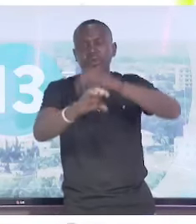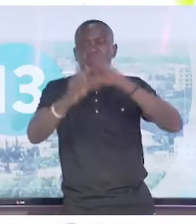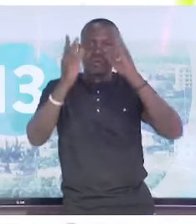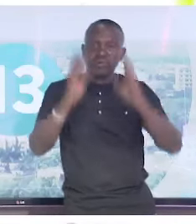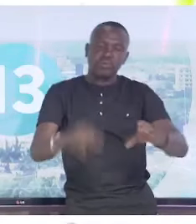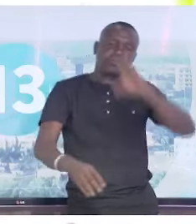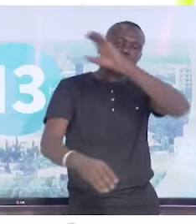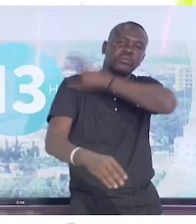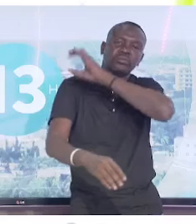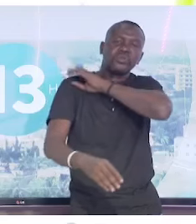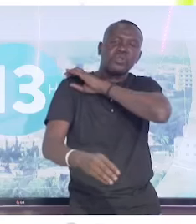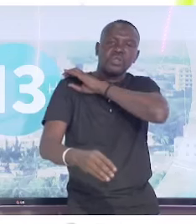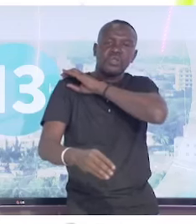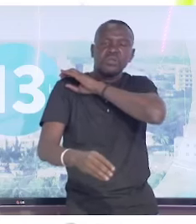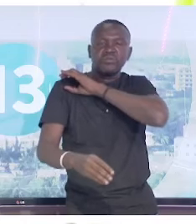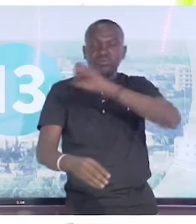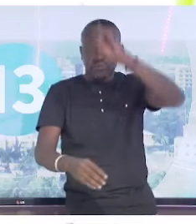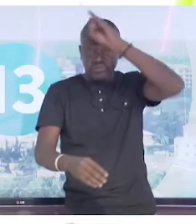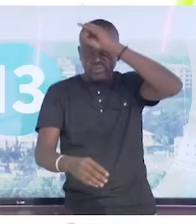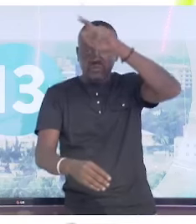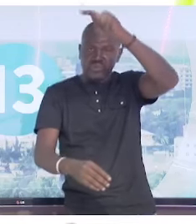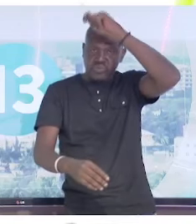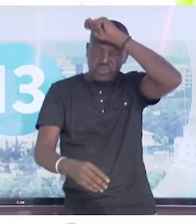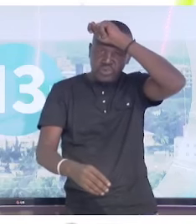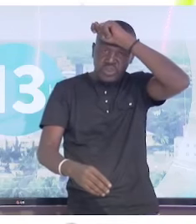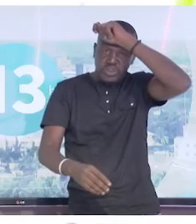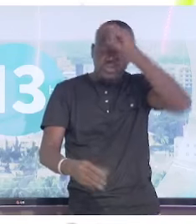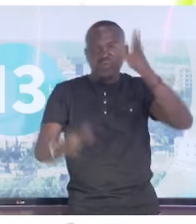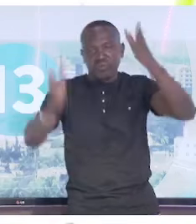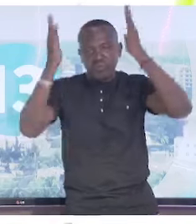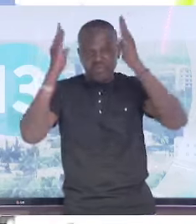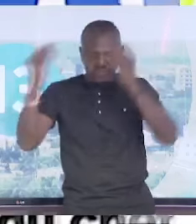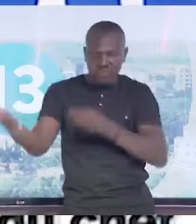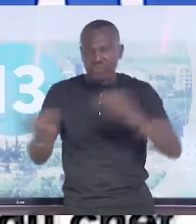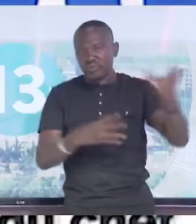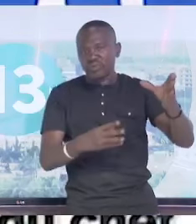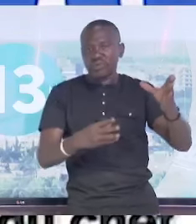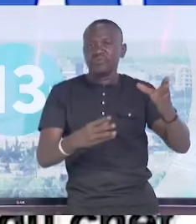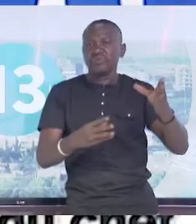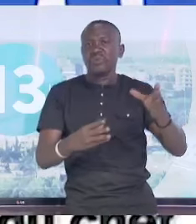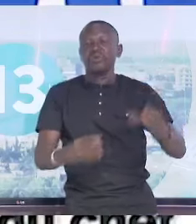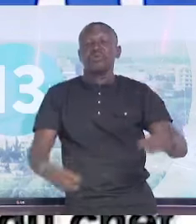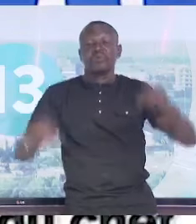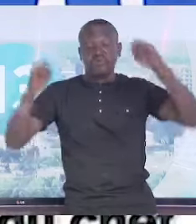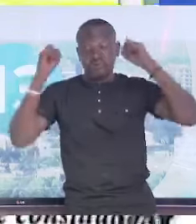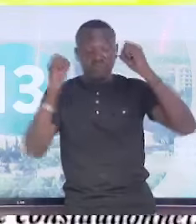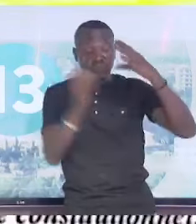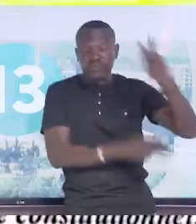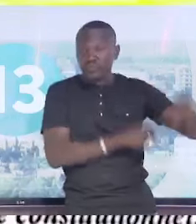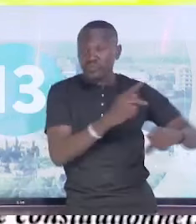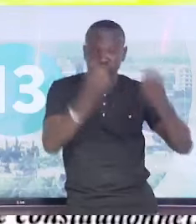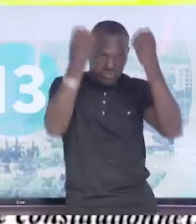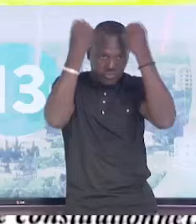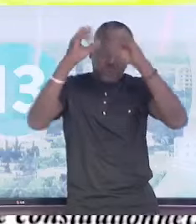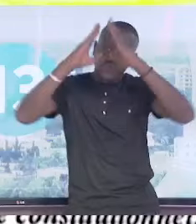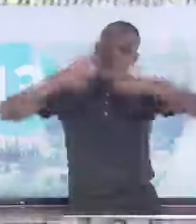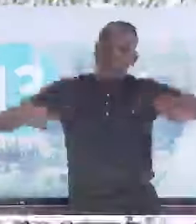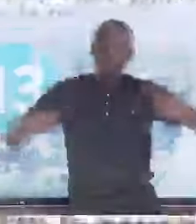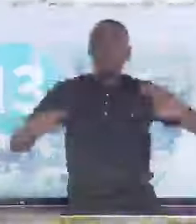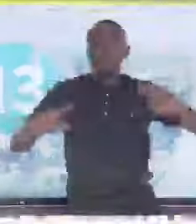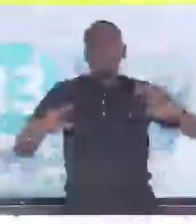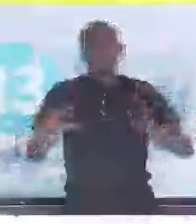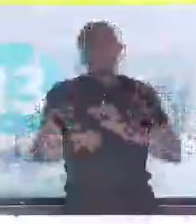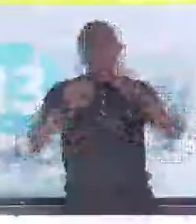colonel Asimi Goïta et ses frais d'armes ne semblent pas prêts à remettre le pouvoir au civil, estime le journal Le Pays. Dans sa rubrique sur la